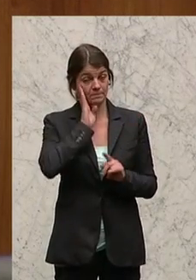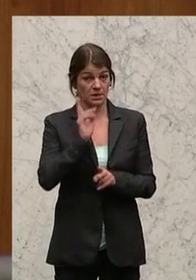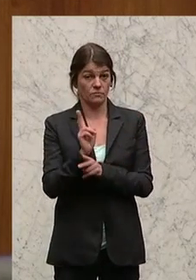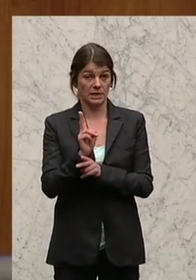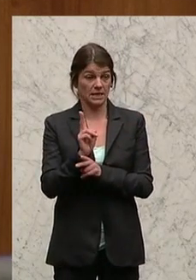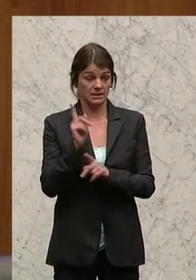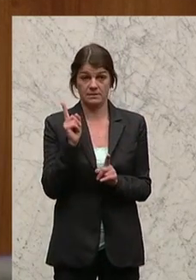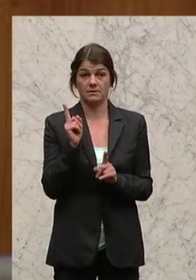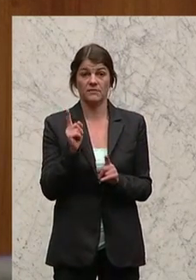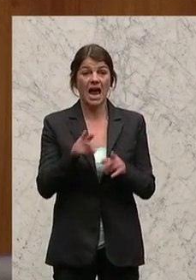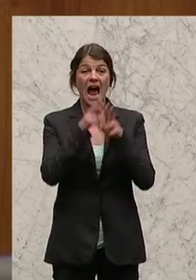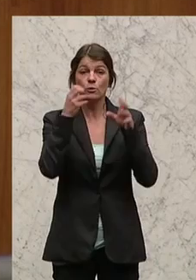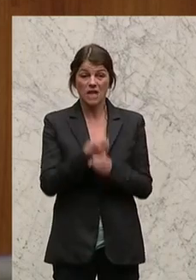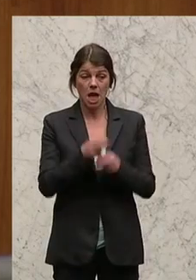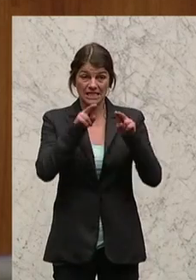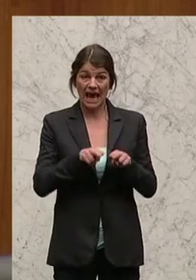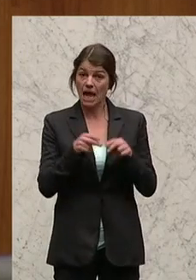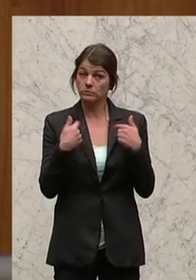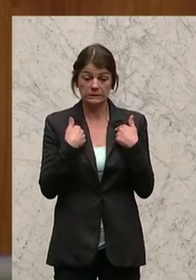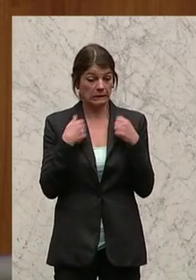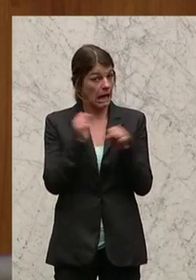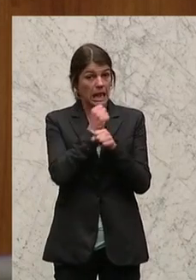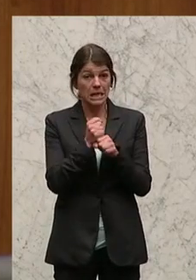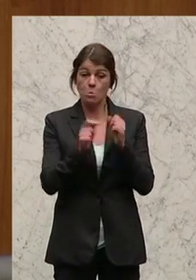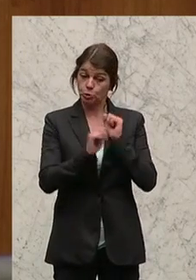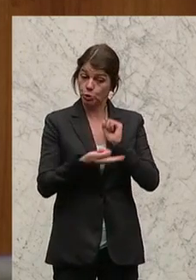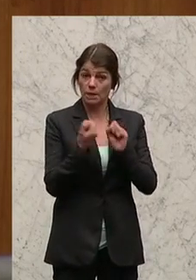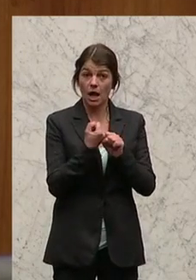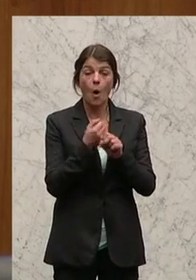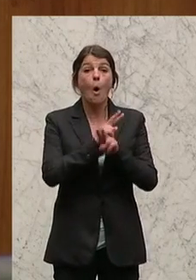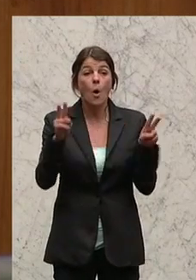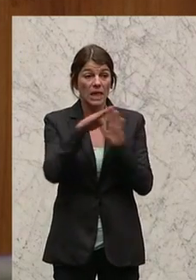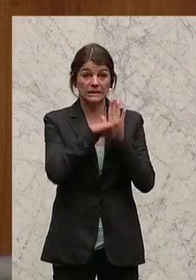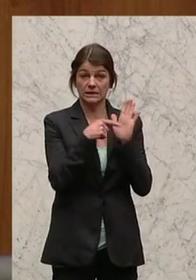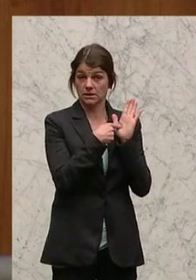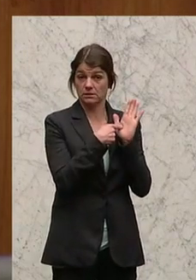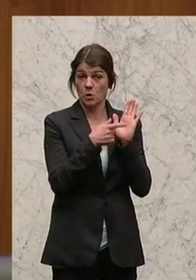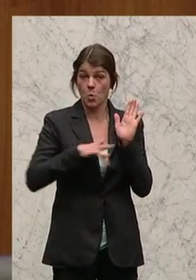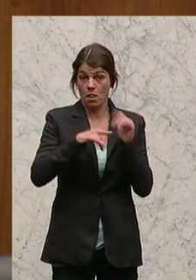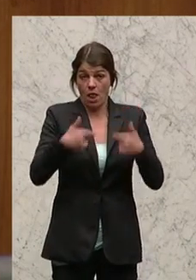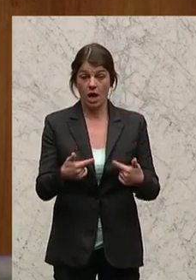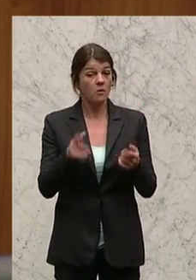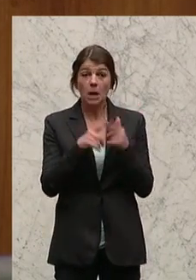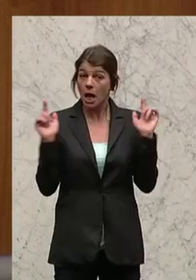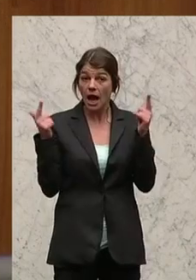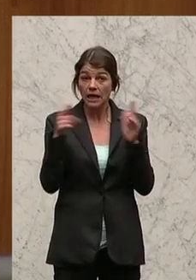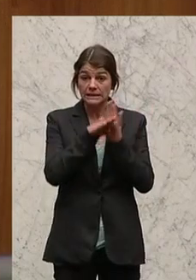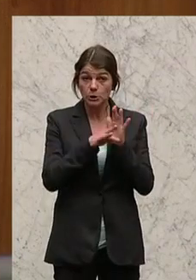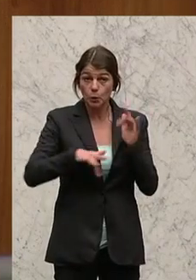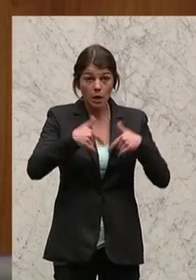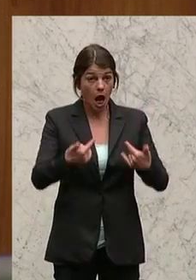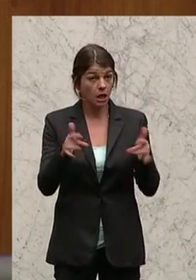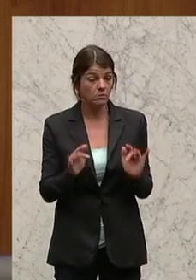dass nach dem Haushaltsrecht ich keine Budgetierungen vornehmen kann, ohne gesetzliche Grundlage. Und wenn es keine gesetzliche Grundlage gibt,